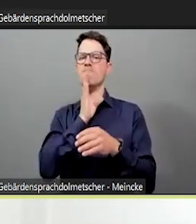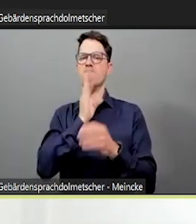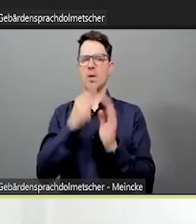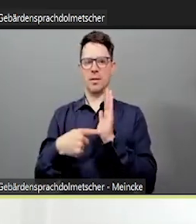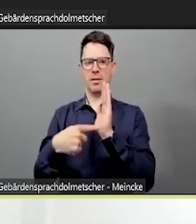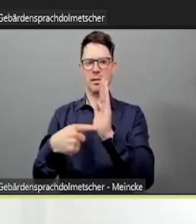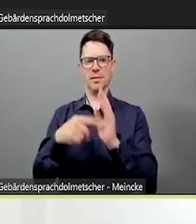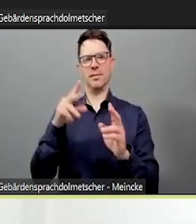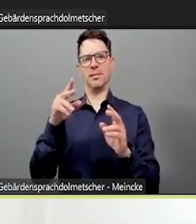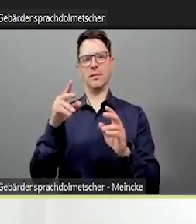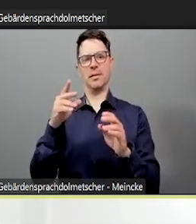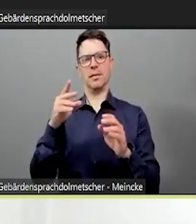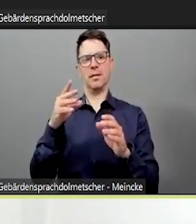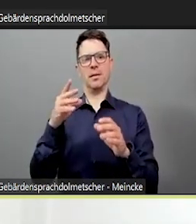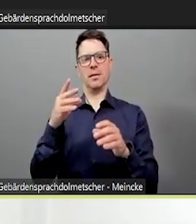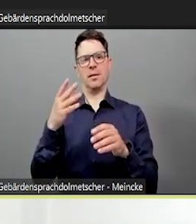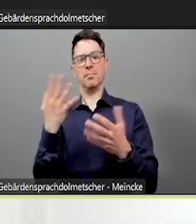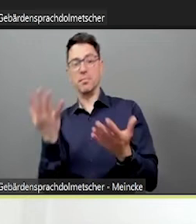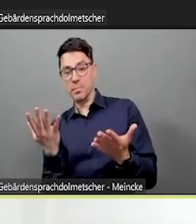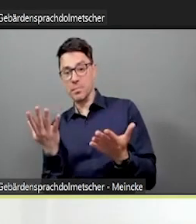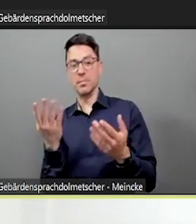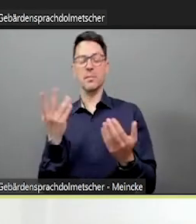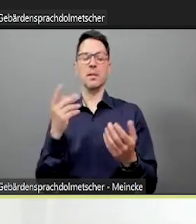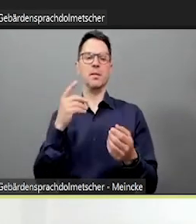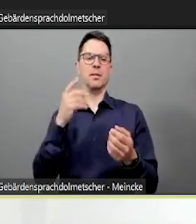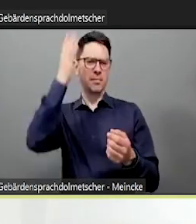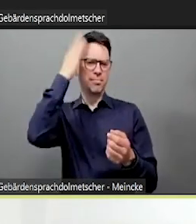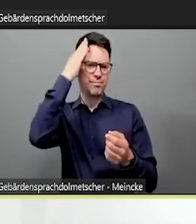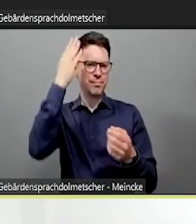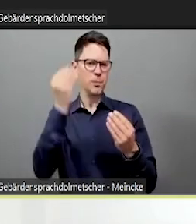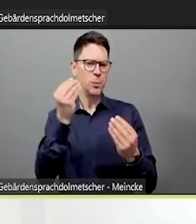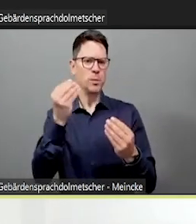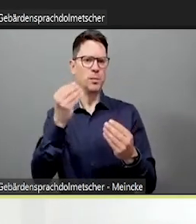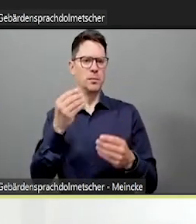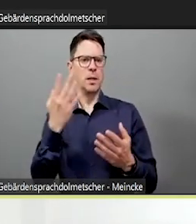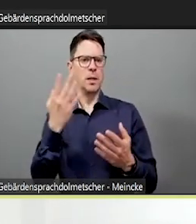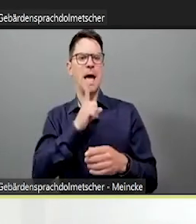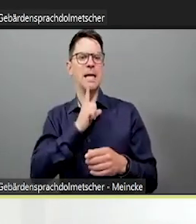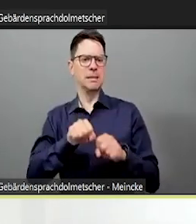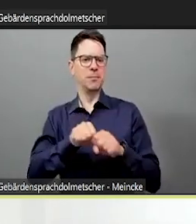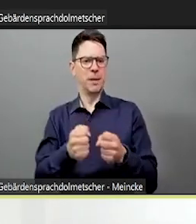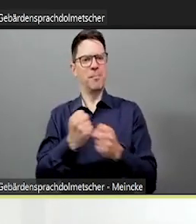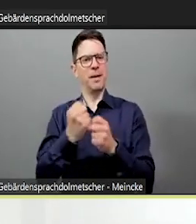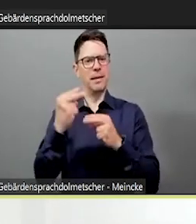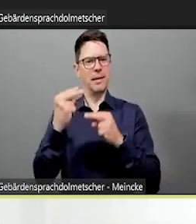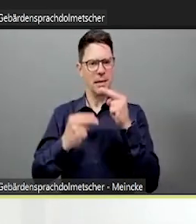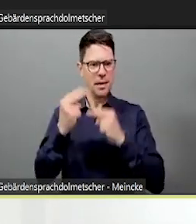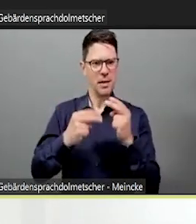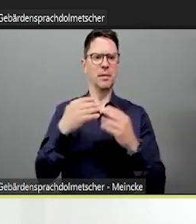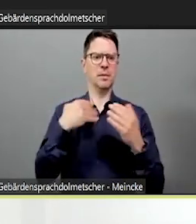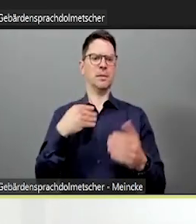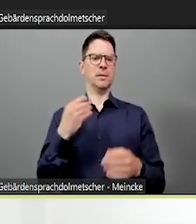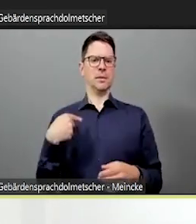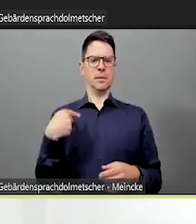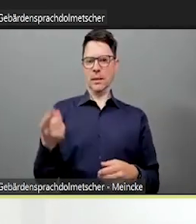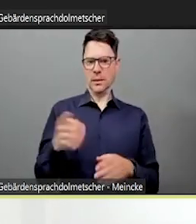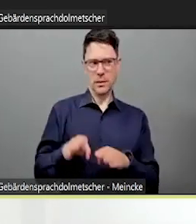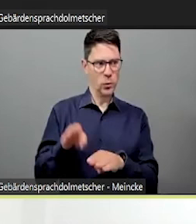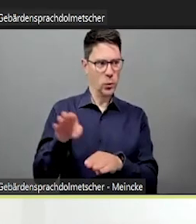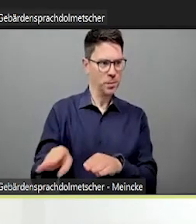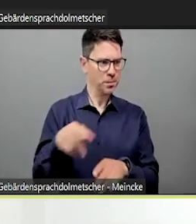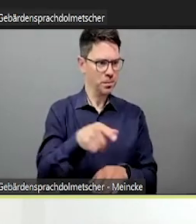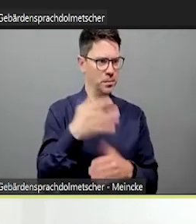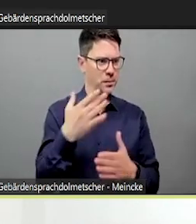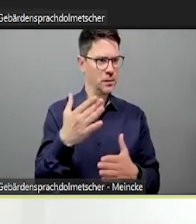mittlerweile, weicht das ja auch ein bisschen auf. Da habe ich als Beispiel eine Runde Kennenlernen-Bingo statt einer klassischen